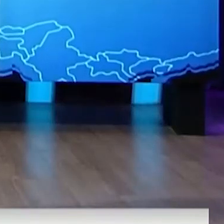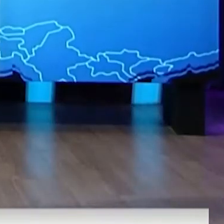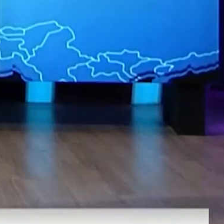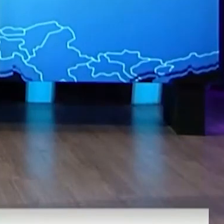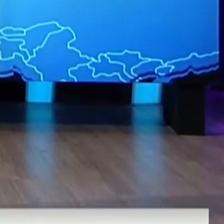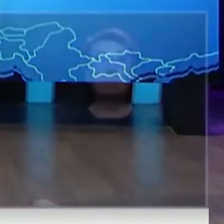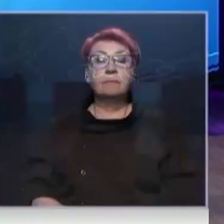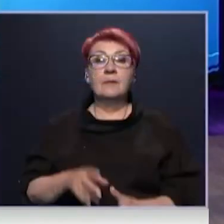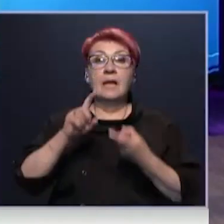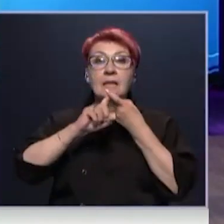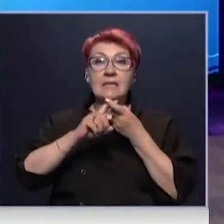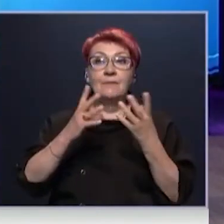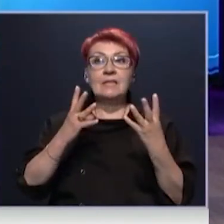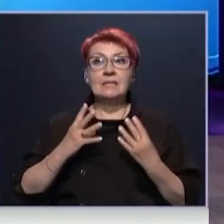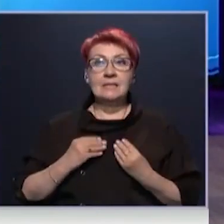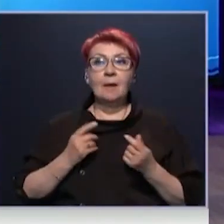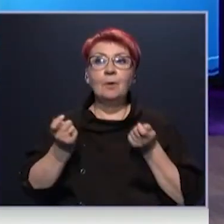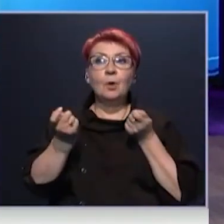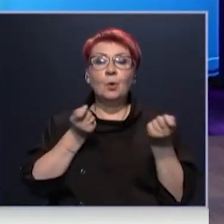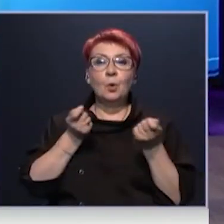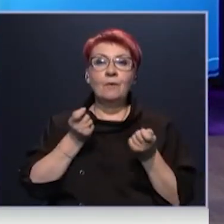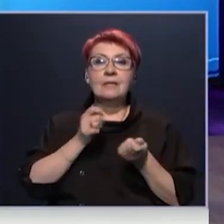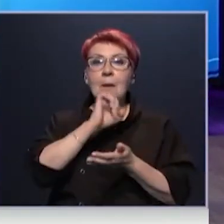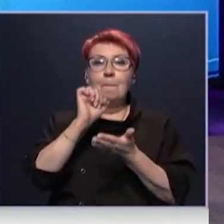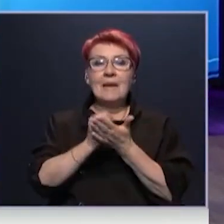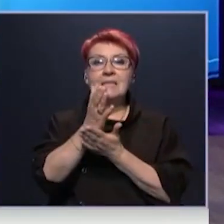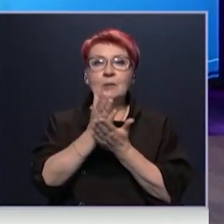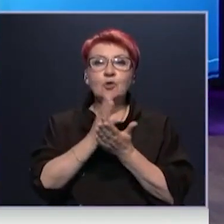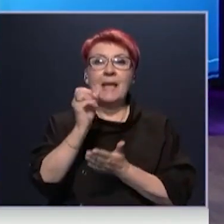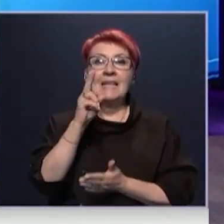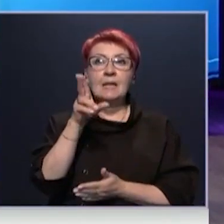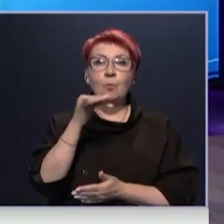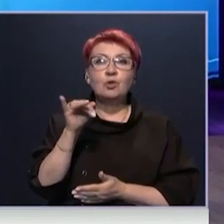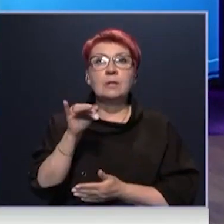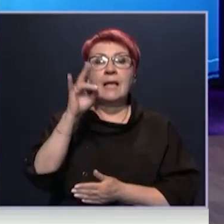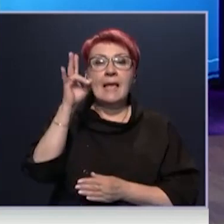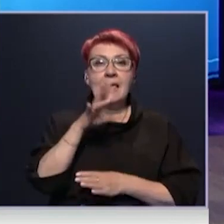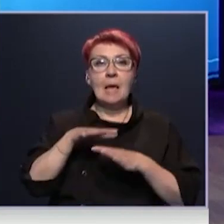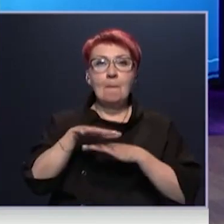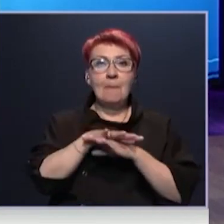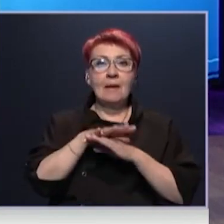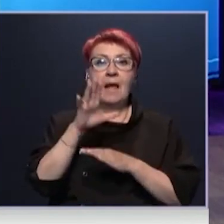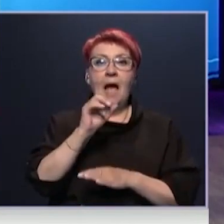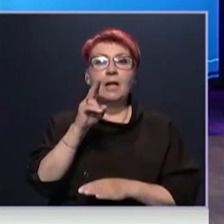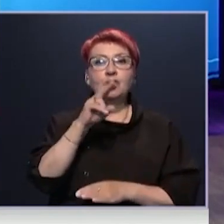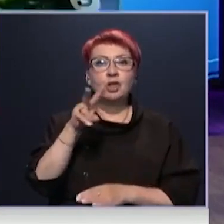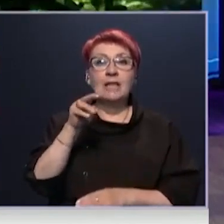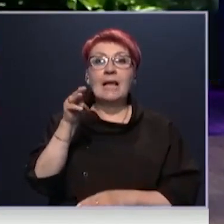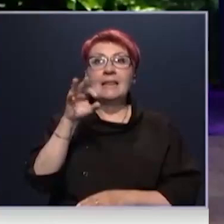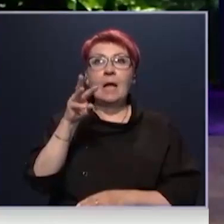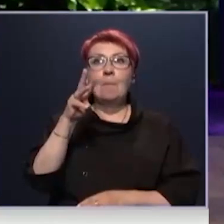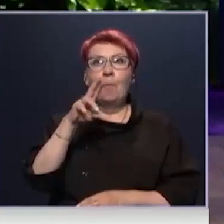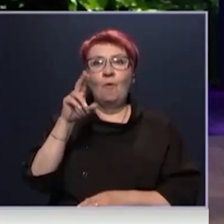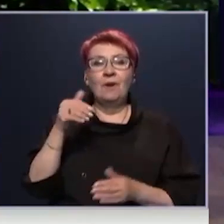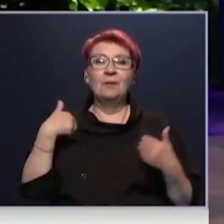И на связь с нами выходит руководитель пресс-службы Екатеринбургской епархии Анжела Тамбова. Анжела, мы